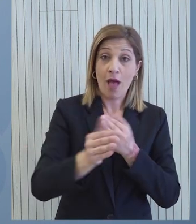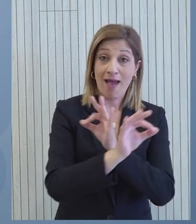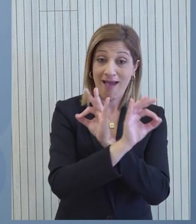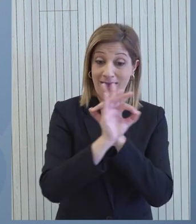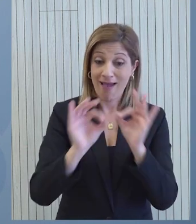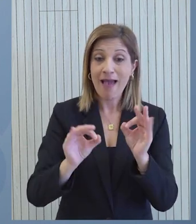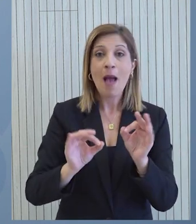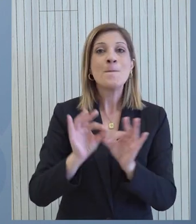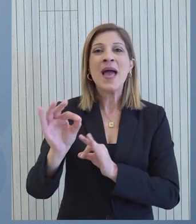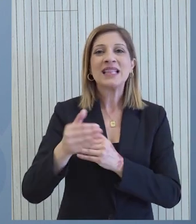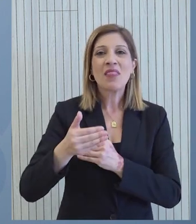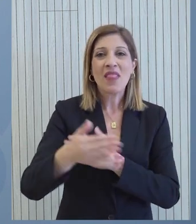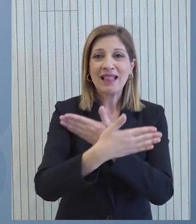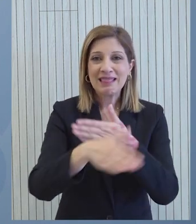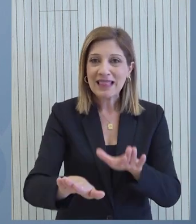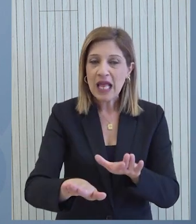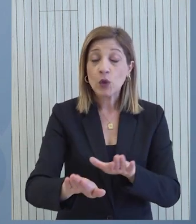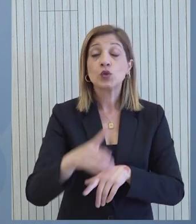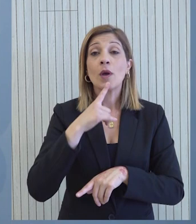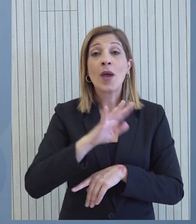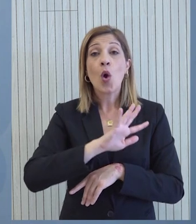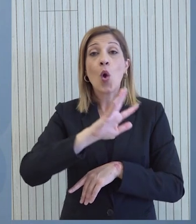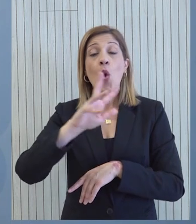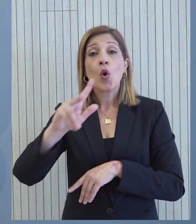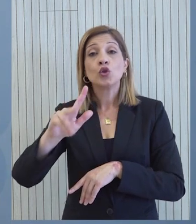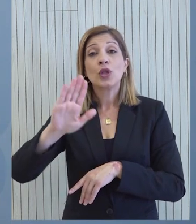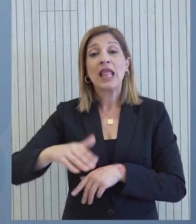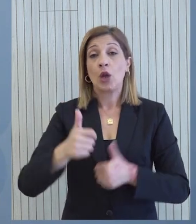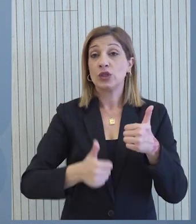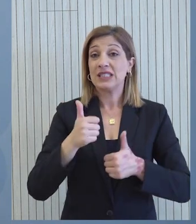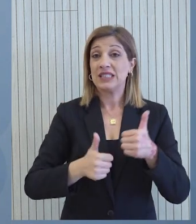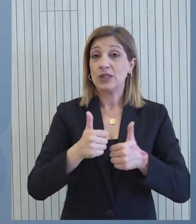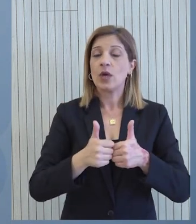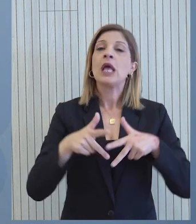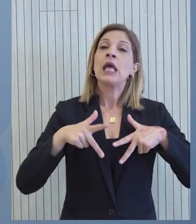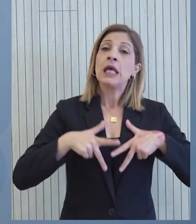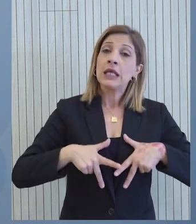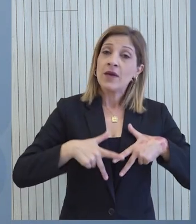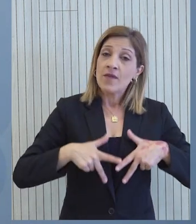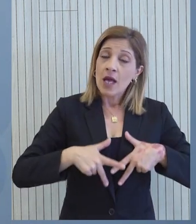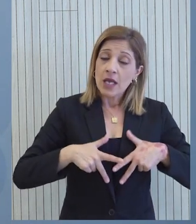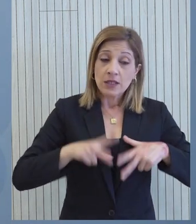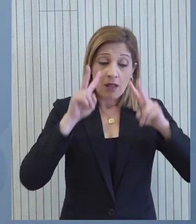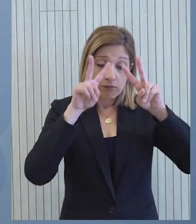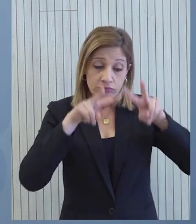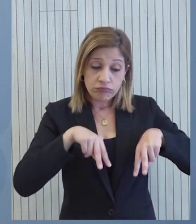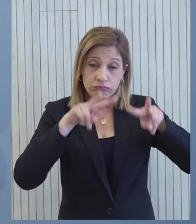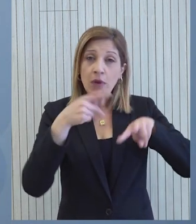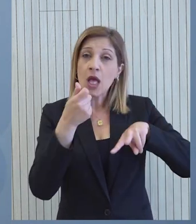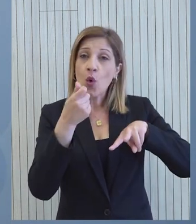τέλος προς την λήξη των μέτρων τα οποία επενθυμίζω ότι είναι σε ισχύ μέχρι και το τέλος Ιουνίου η κυβέρνηση σύμφωνα και με τα δημοσιονομικά δεδομένα θα